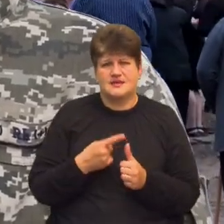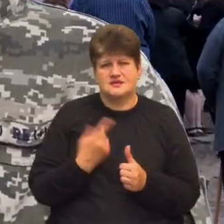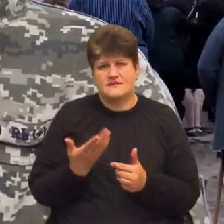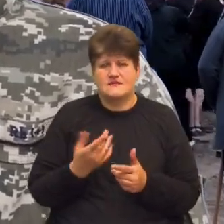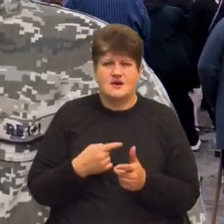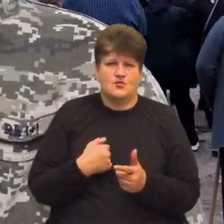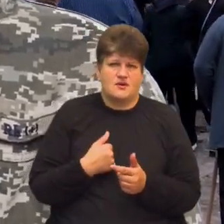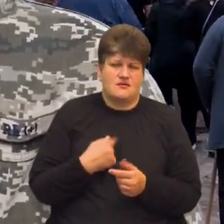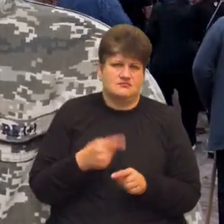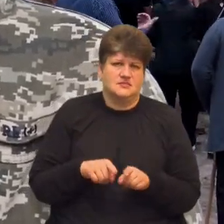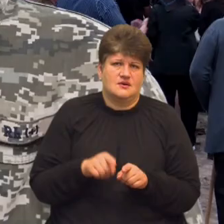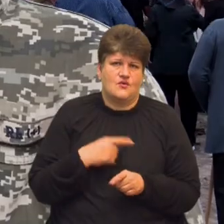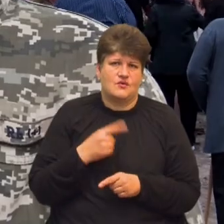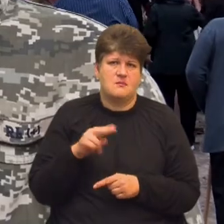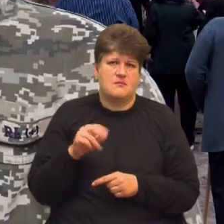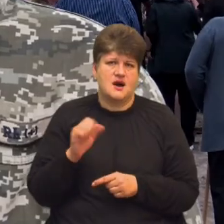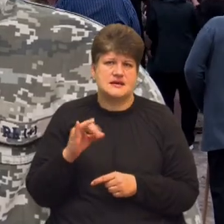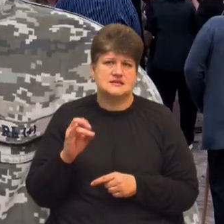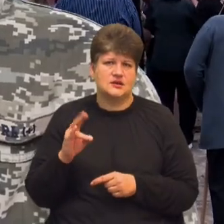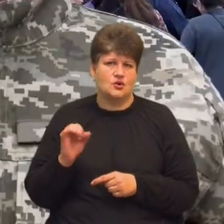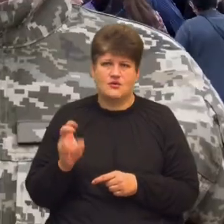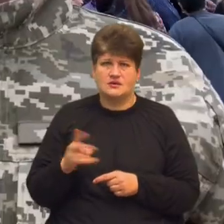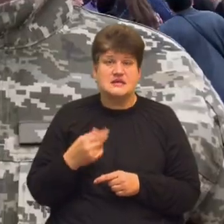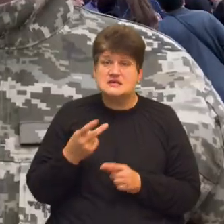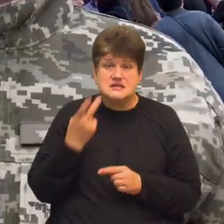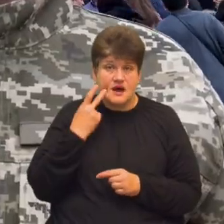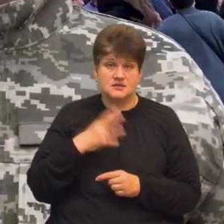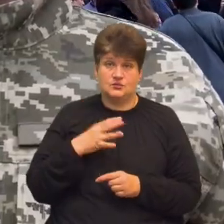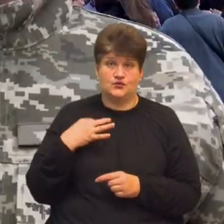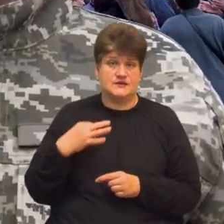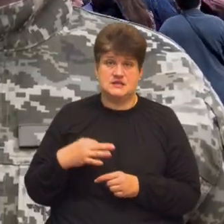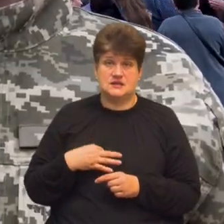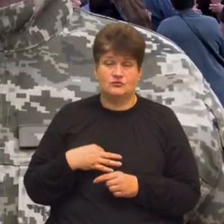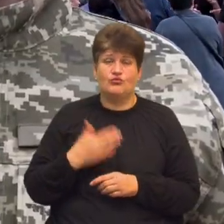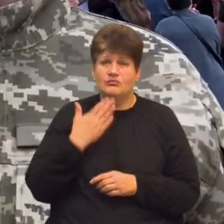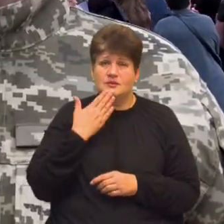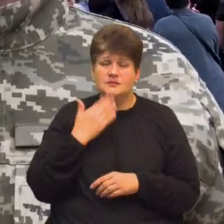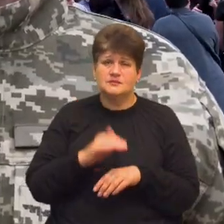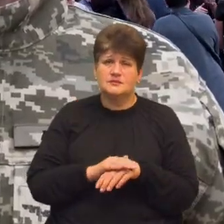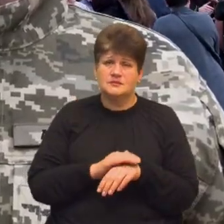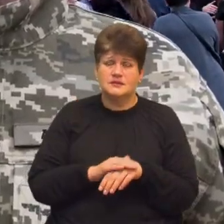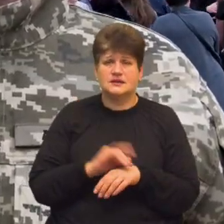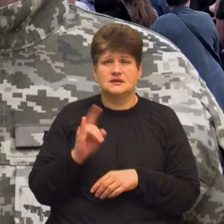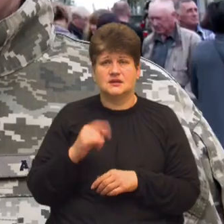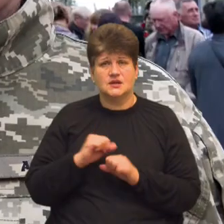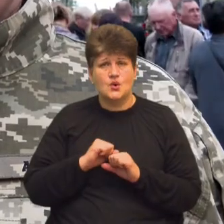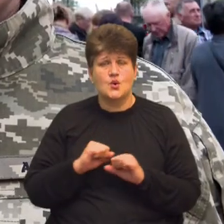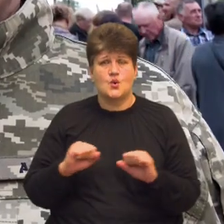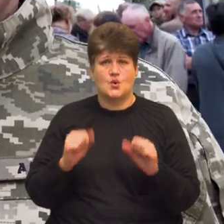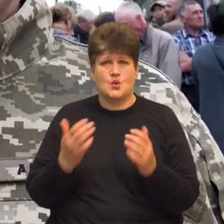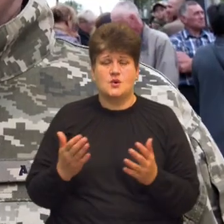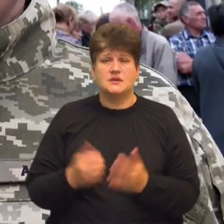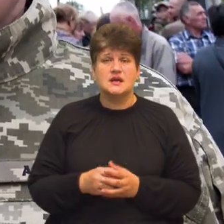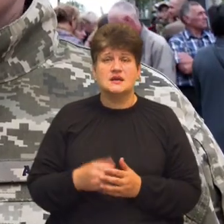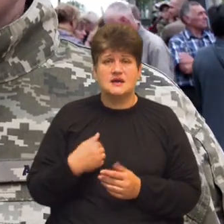його називав Пасенком. Він завжди, де мене був син. Саша був дуже мила дитина, хоробрий, мужній. Я знаю,